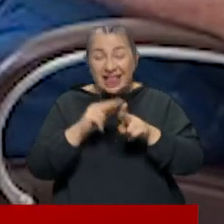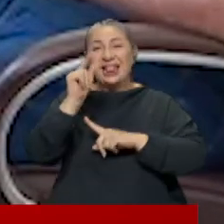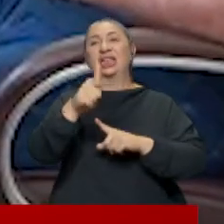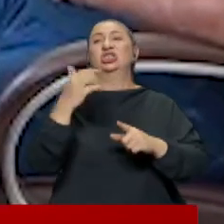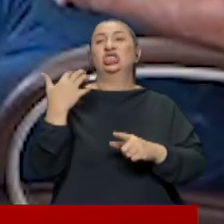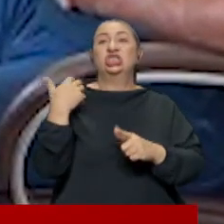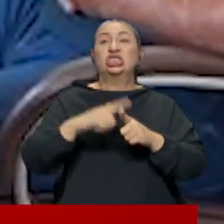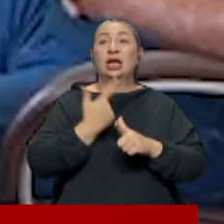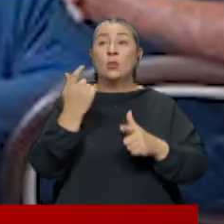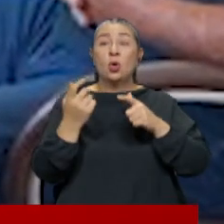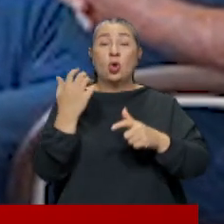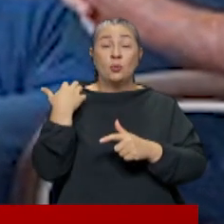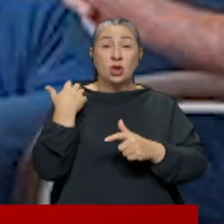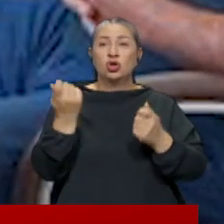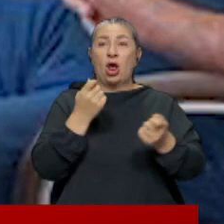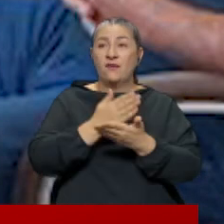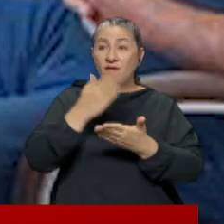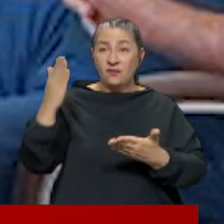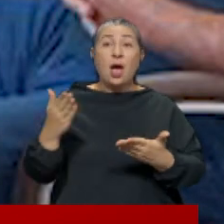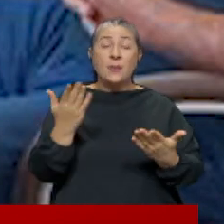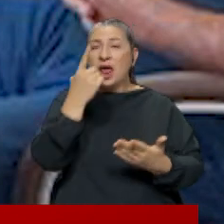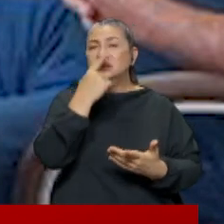görevden alındığı iddiası var ama resmi açıklama yok. AK